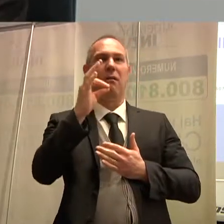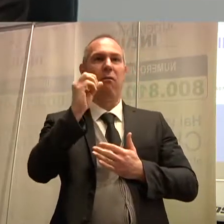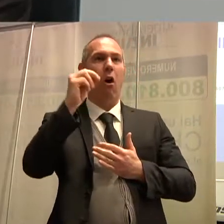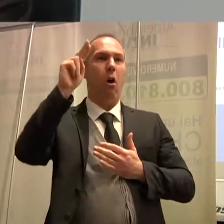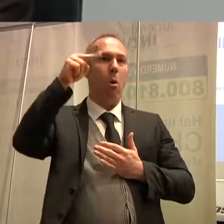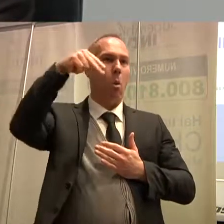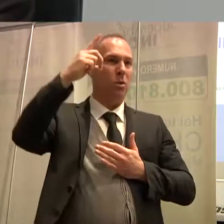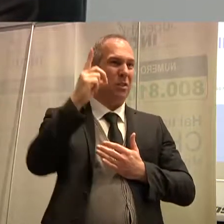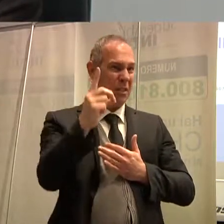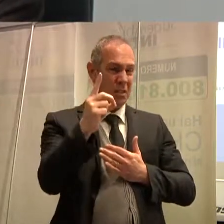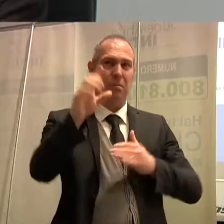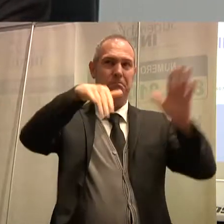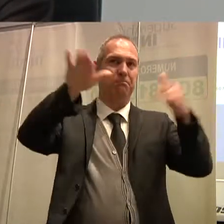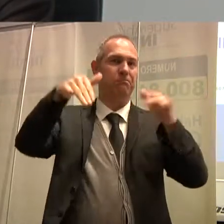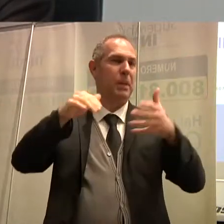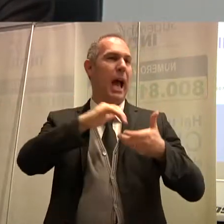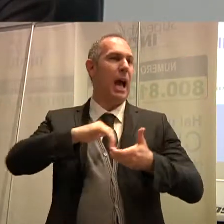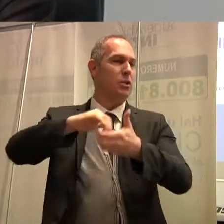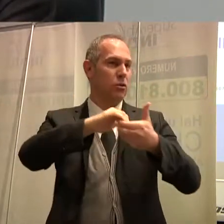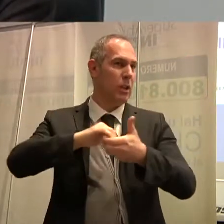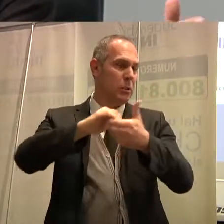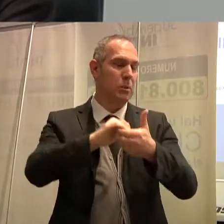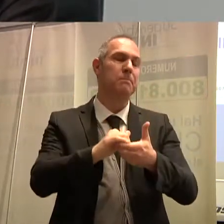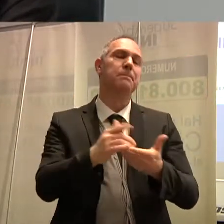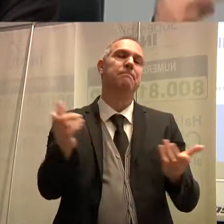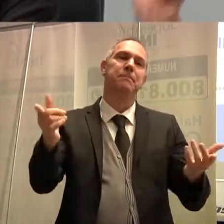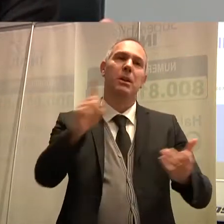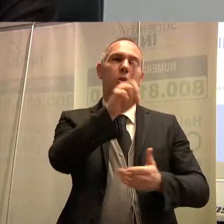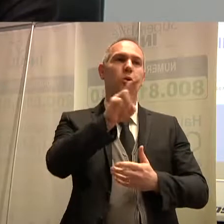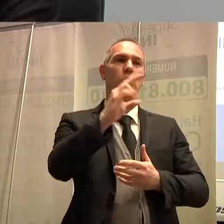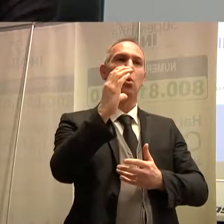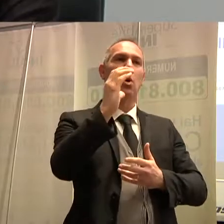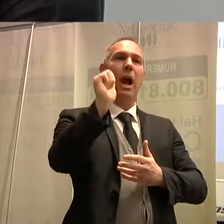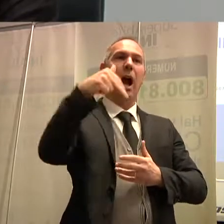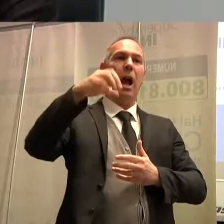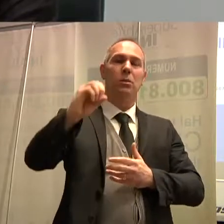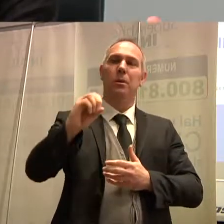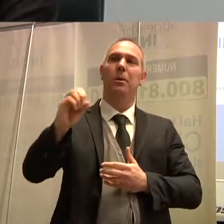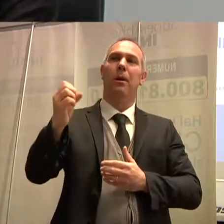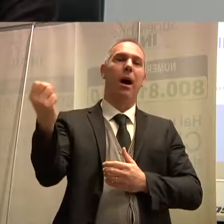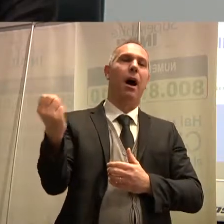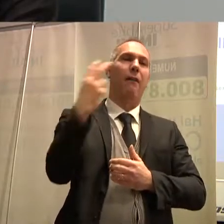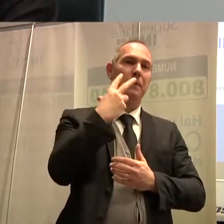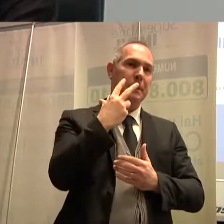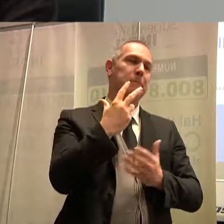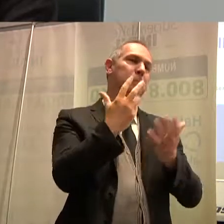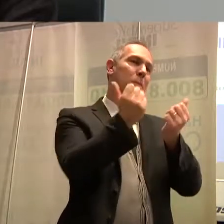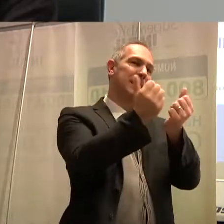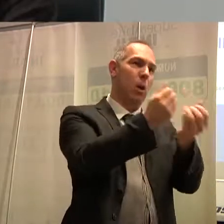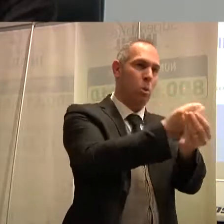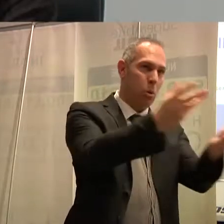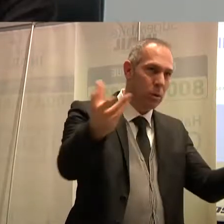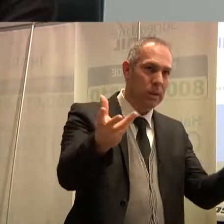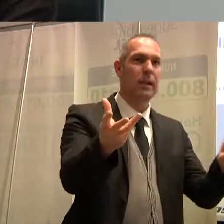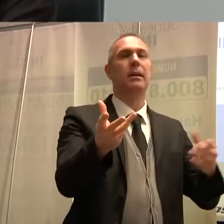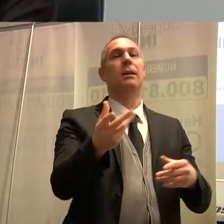della giornata internazionale delle persone con disabilità. Quindi ci manda i suoi saluti insieme anche a quelli del Presidente del Consiglio,